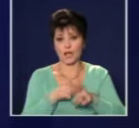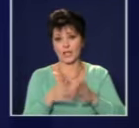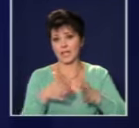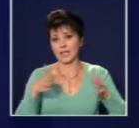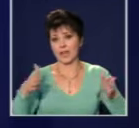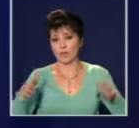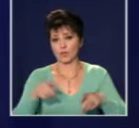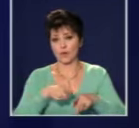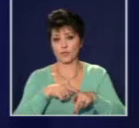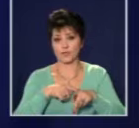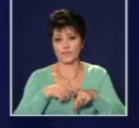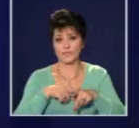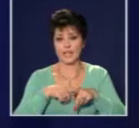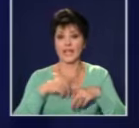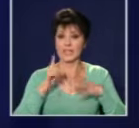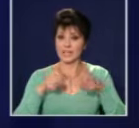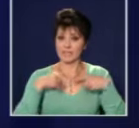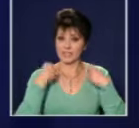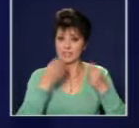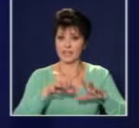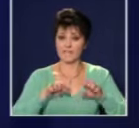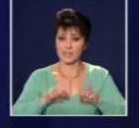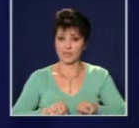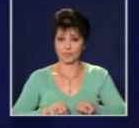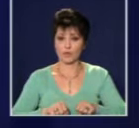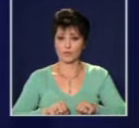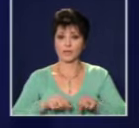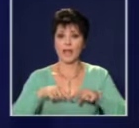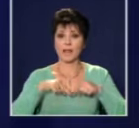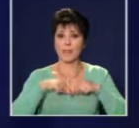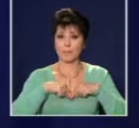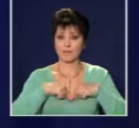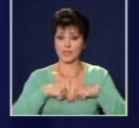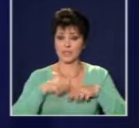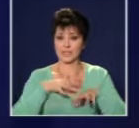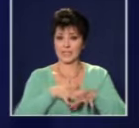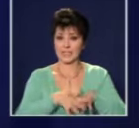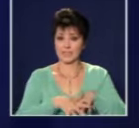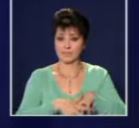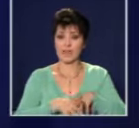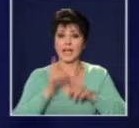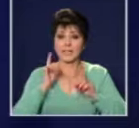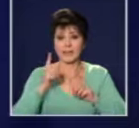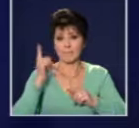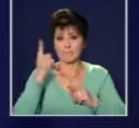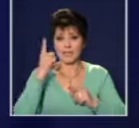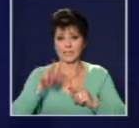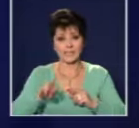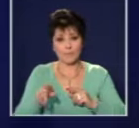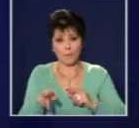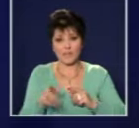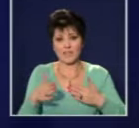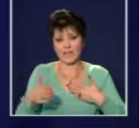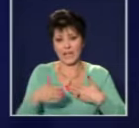Краткосрочен е свързан с даване на възможност на правосъдната система, на съдебната система, да се самореформира в кратки